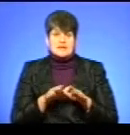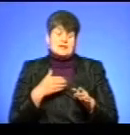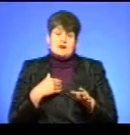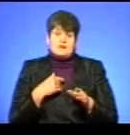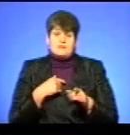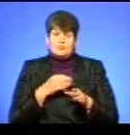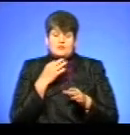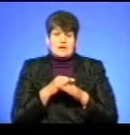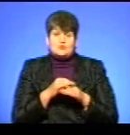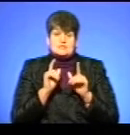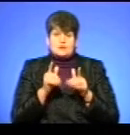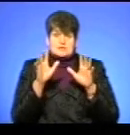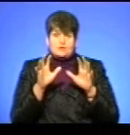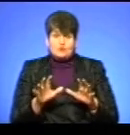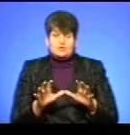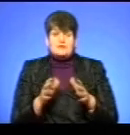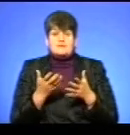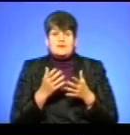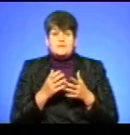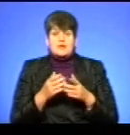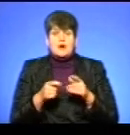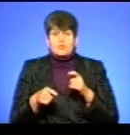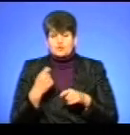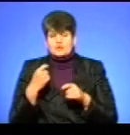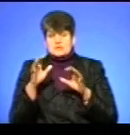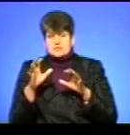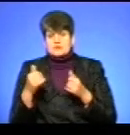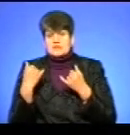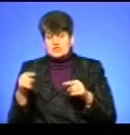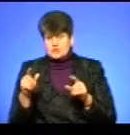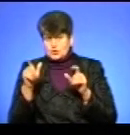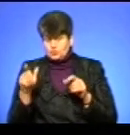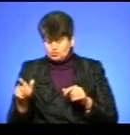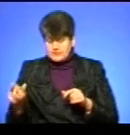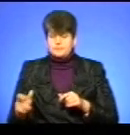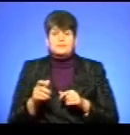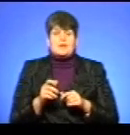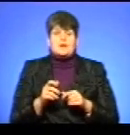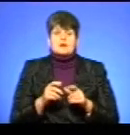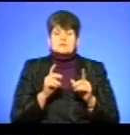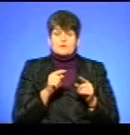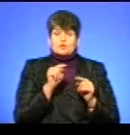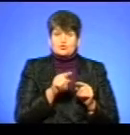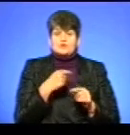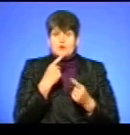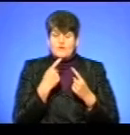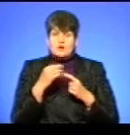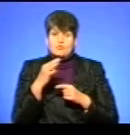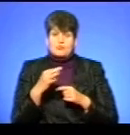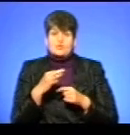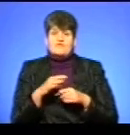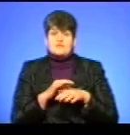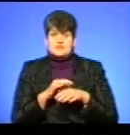законодавства, і сьогодні в межах не чинного законодавства порушують закон інші люди. З приводу того, що я говорив про фізичні